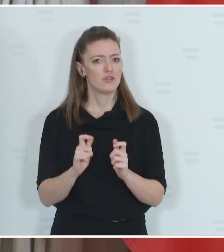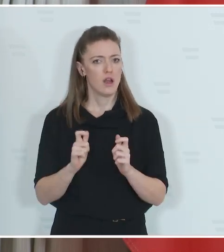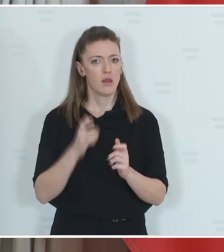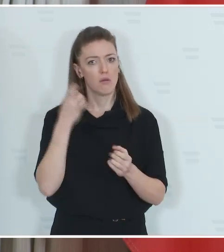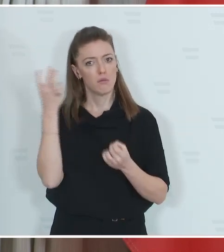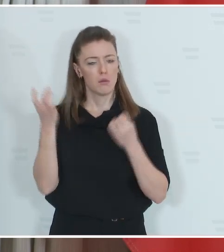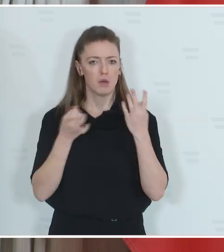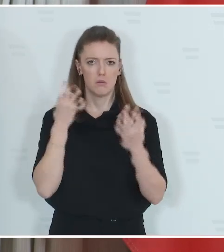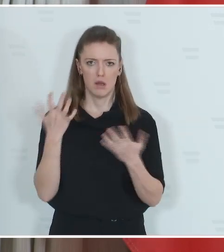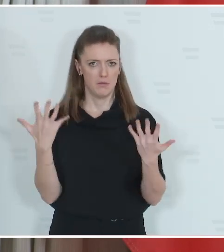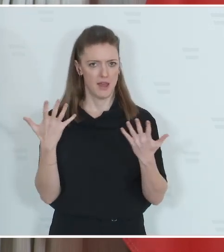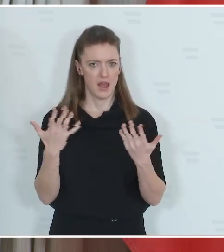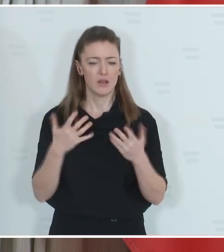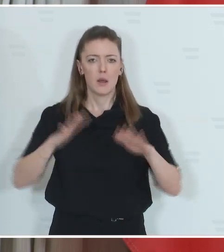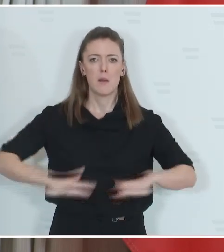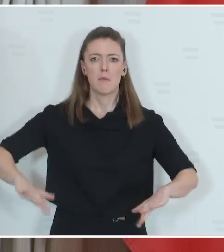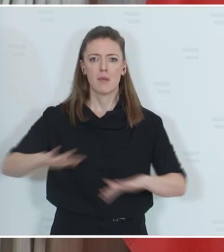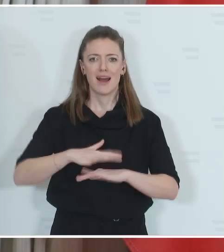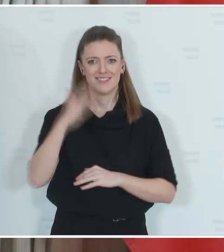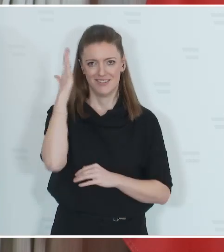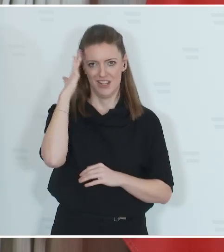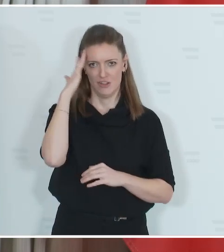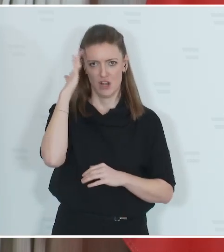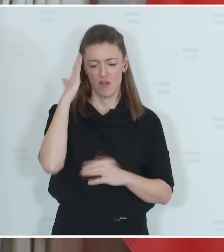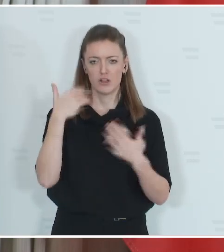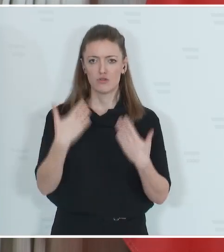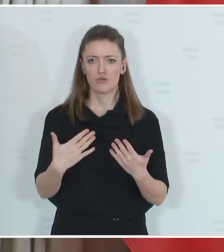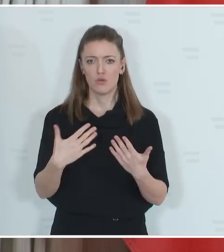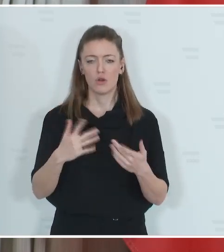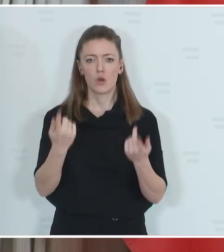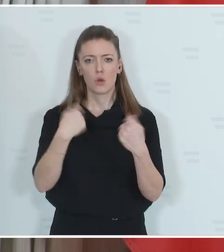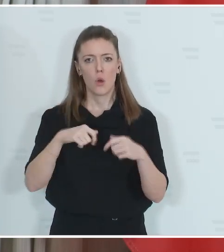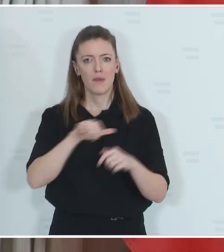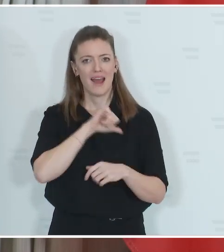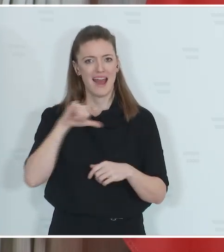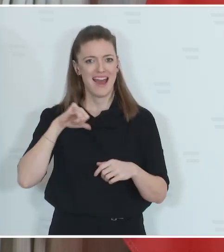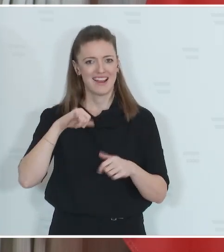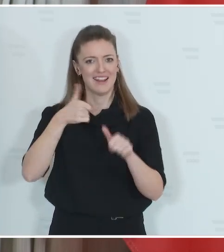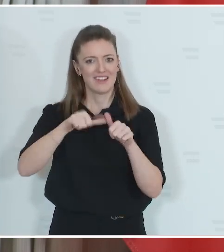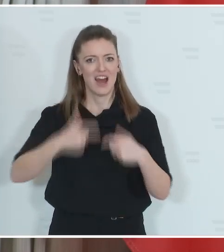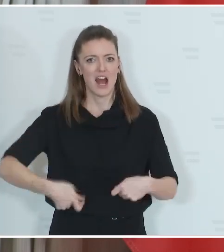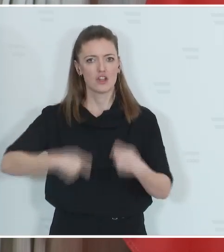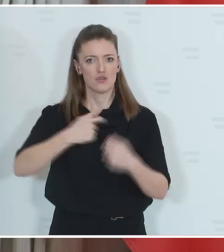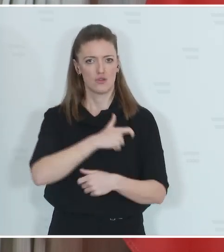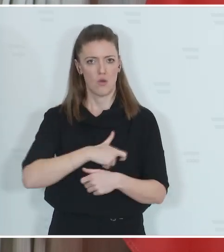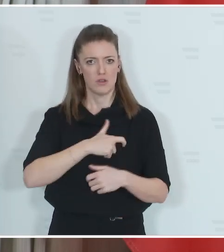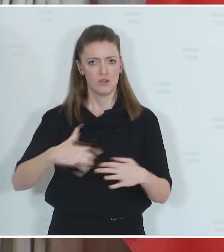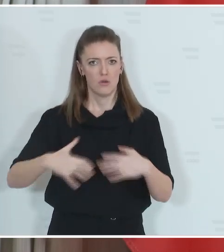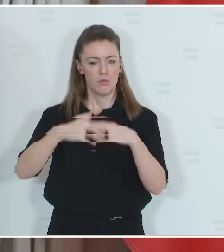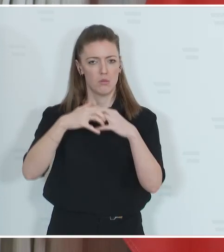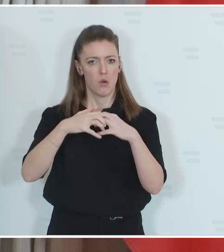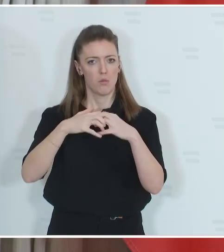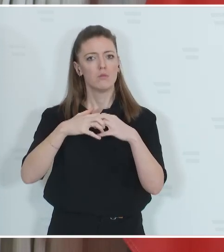willkürlich, sondern auf einer wissenschaftlichen Basis. Es wird eine eigene Qualzuchtkommission eingerichtet, sie wird die